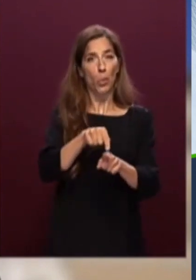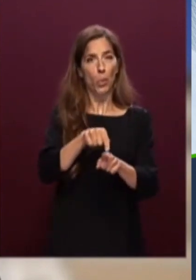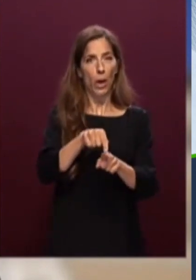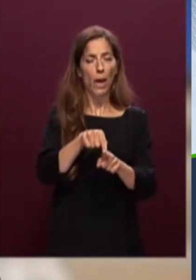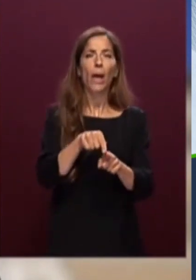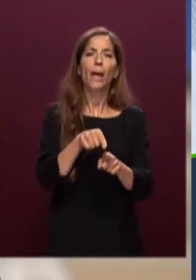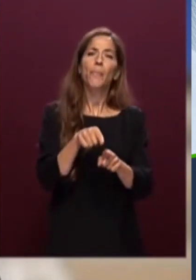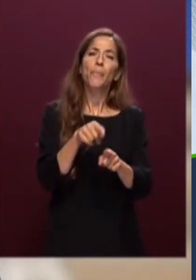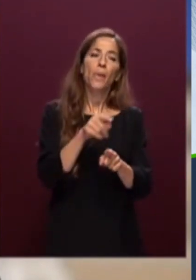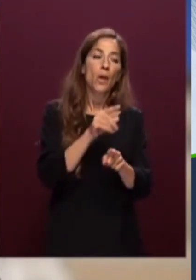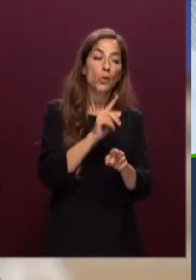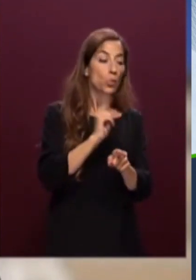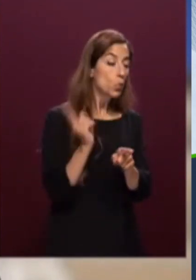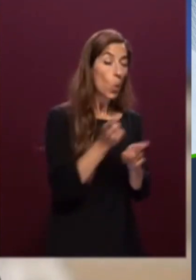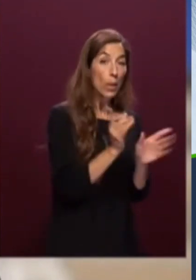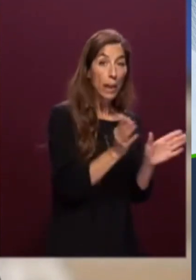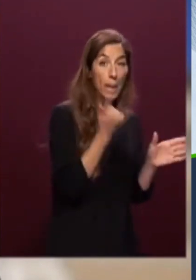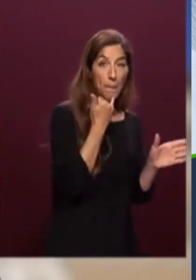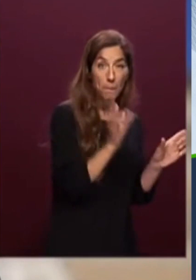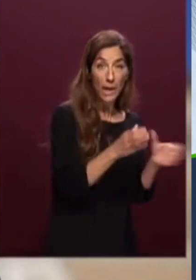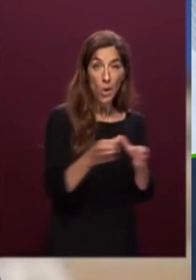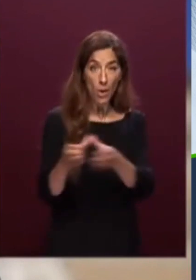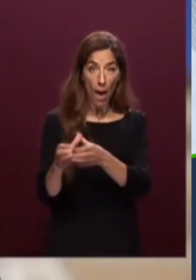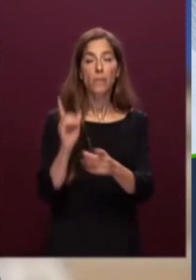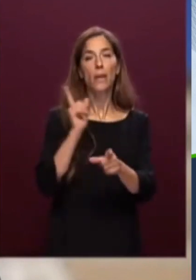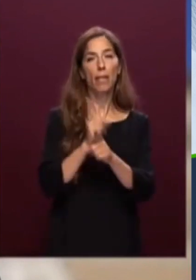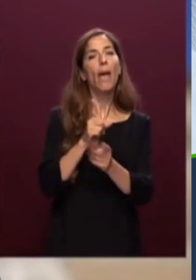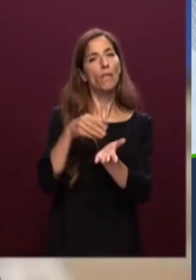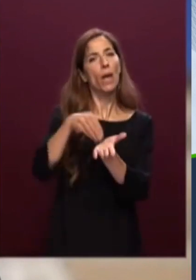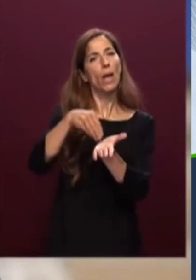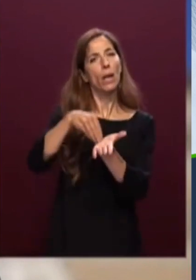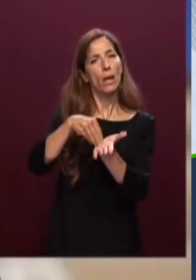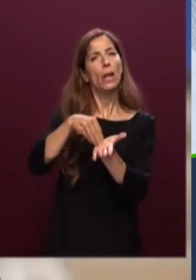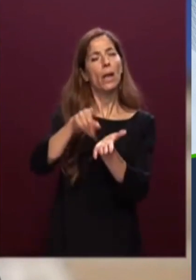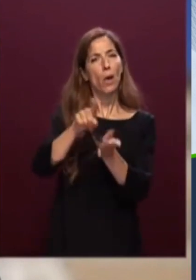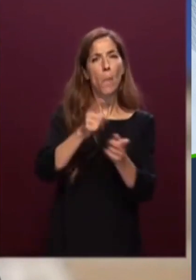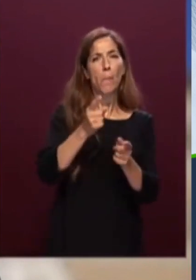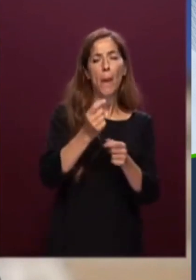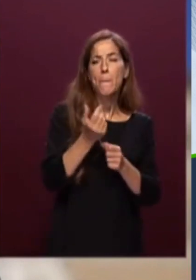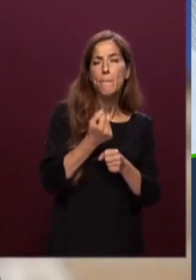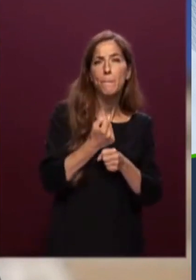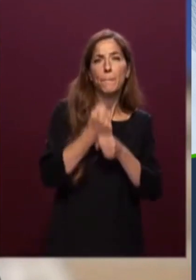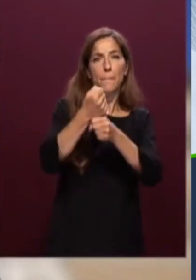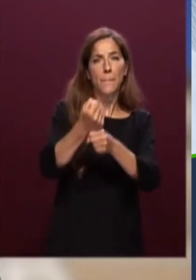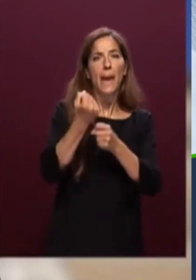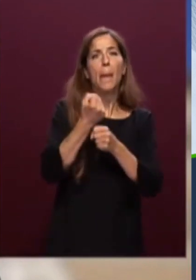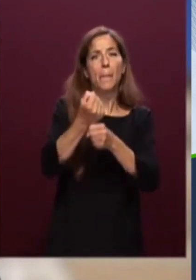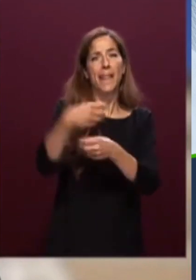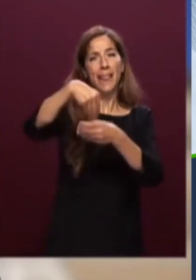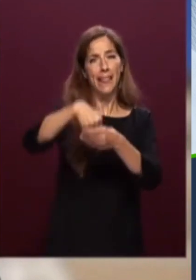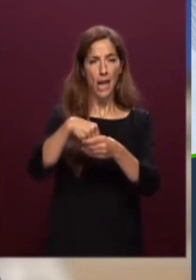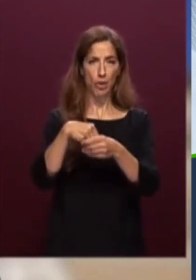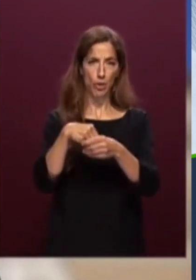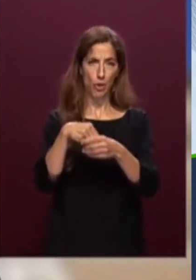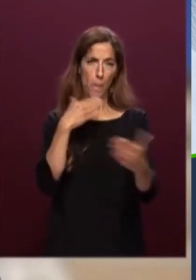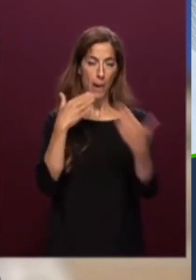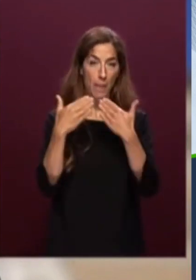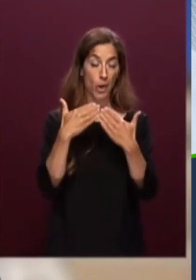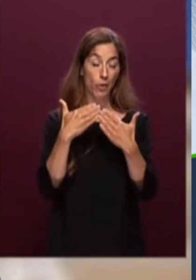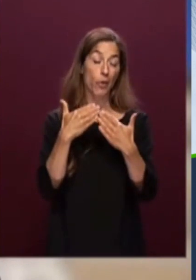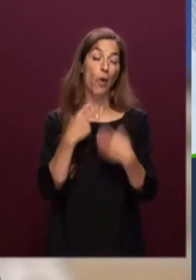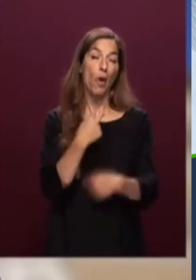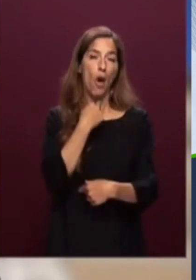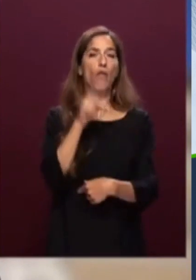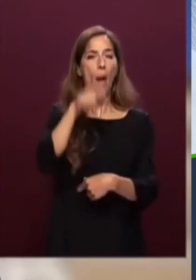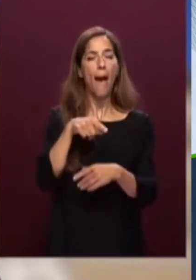componenti rappresentate nel pieno rispetto delle regole formali che il Parlamento si è dato ci sarà